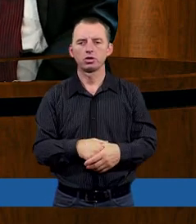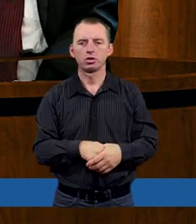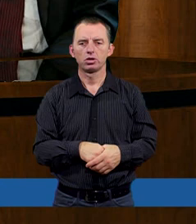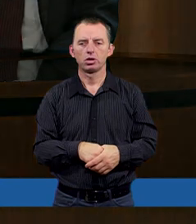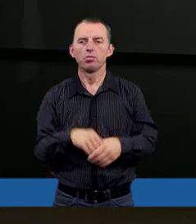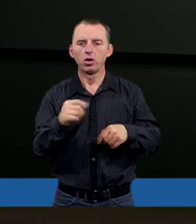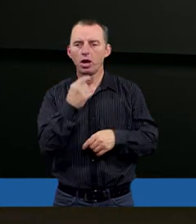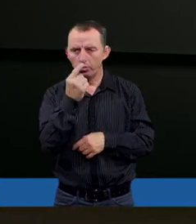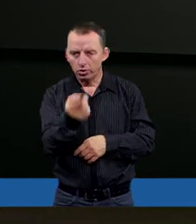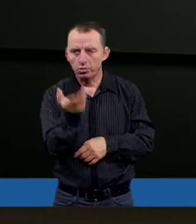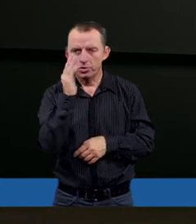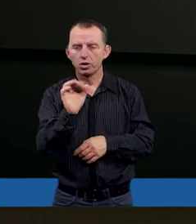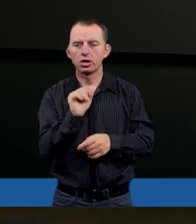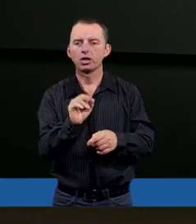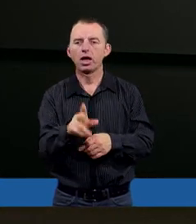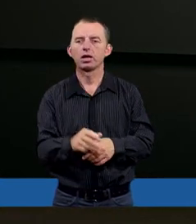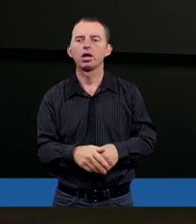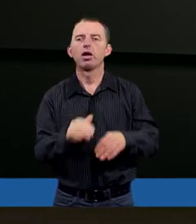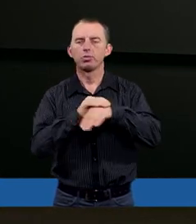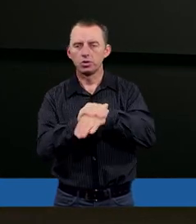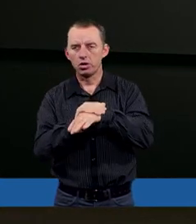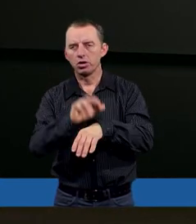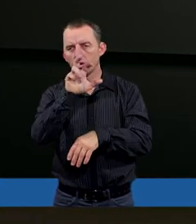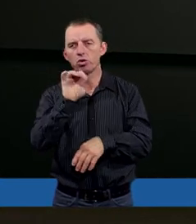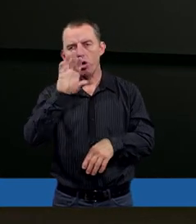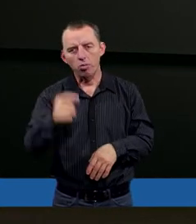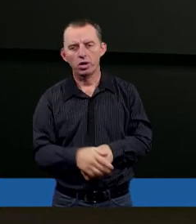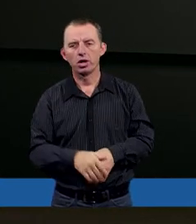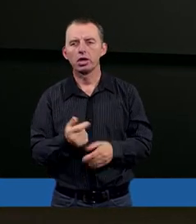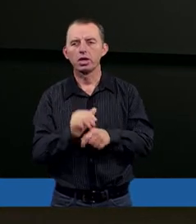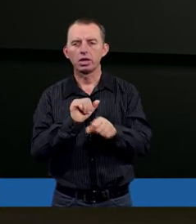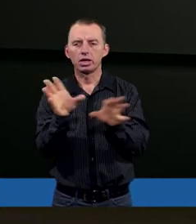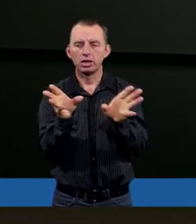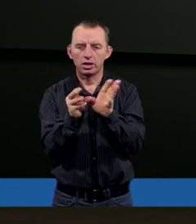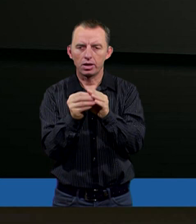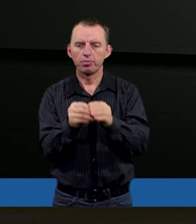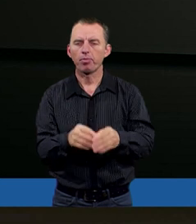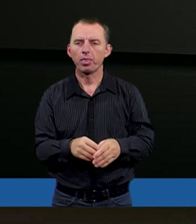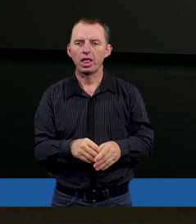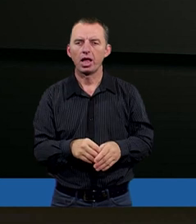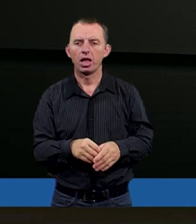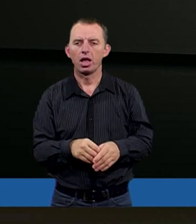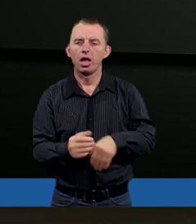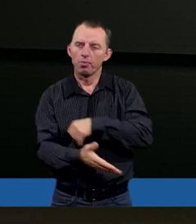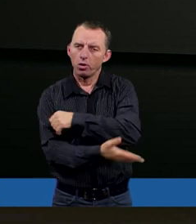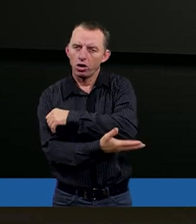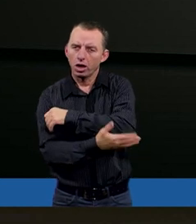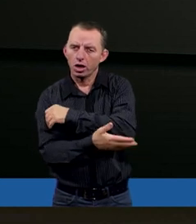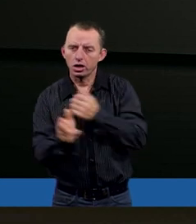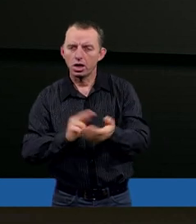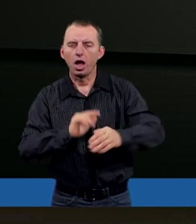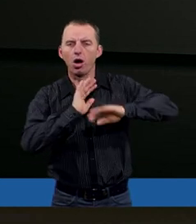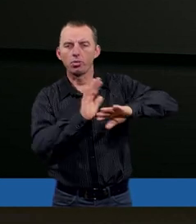Można powiedzieć, że sedna argumentacji przyjaciół Chioba w dyskusji z nim polegało na obronie